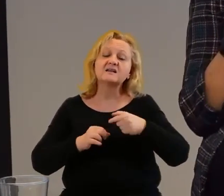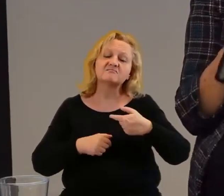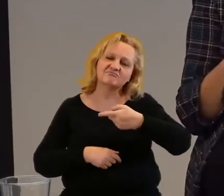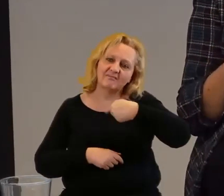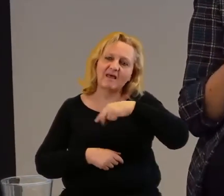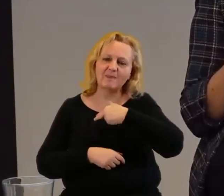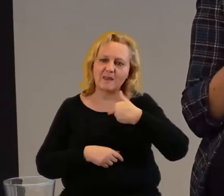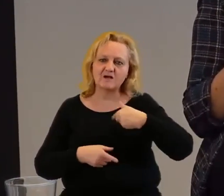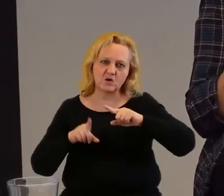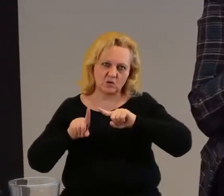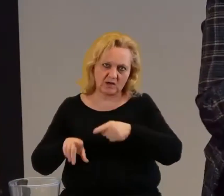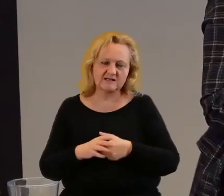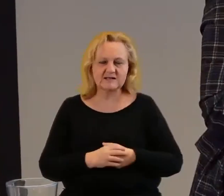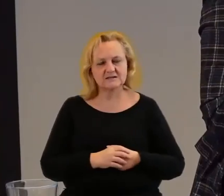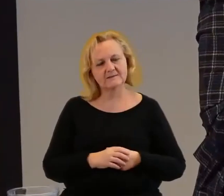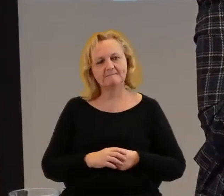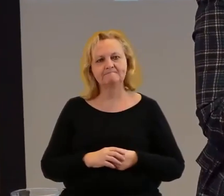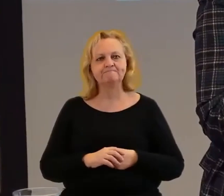powiedzieć.